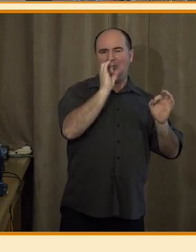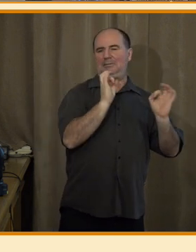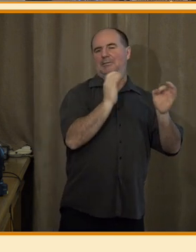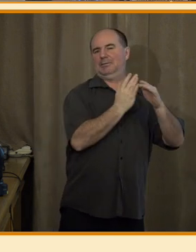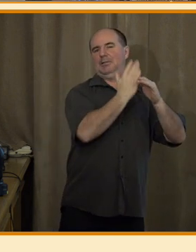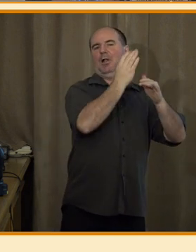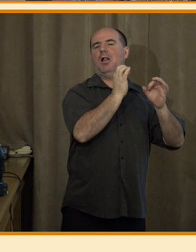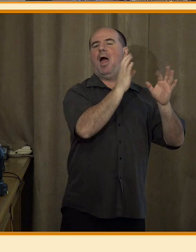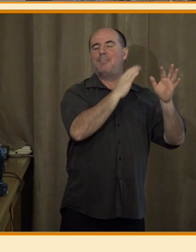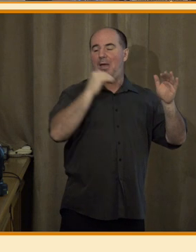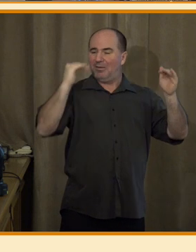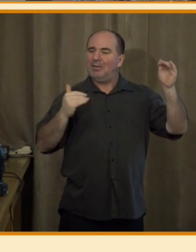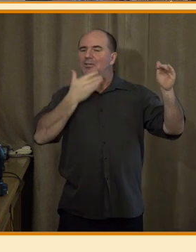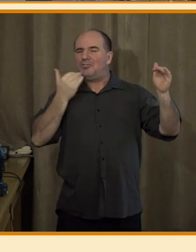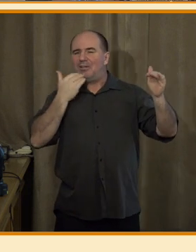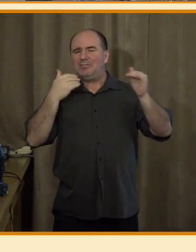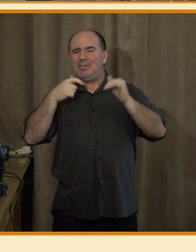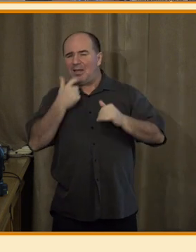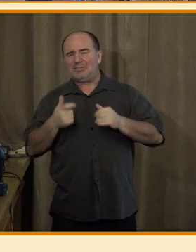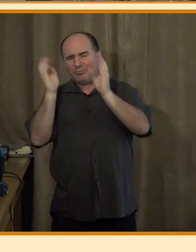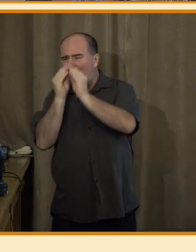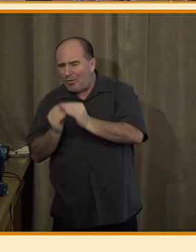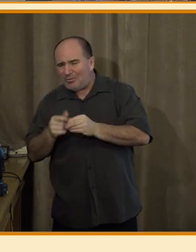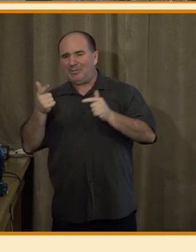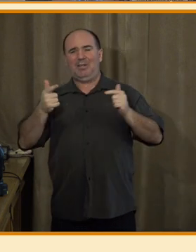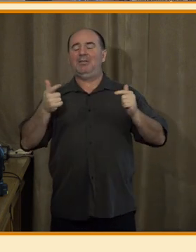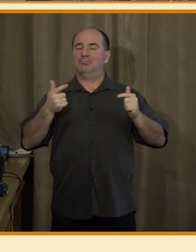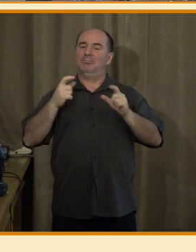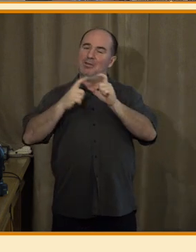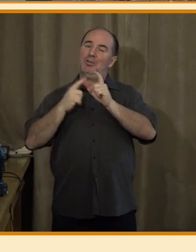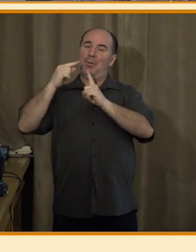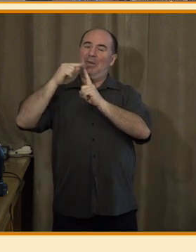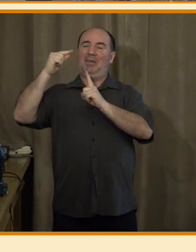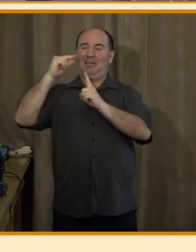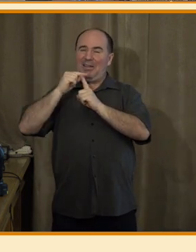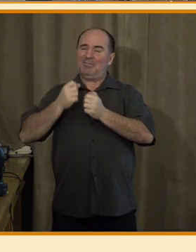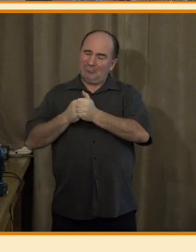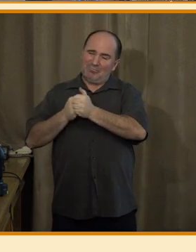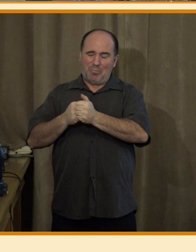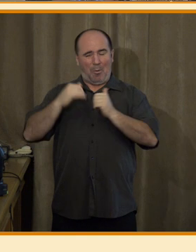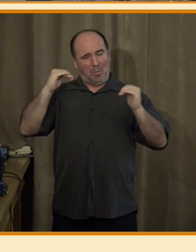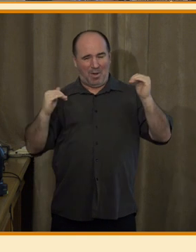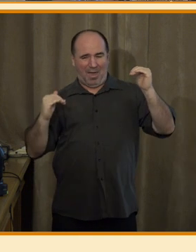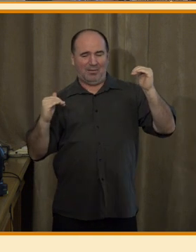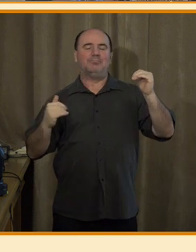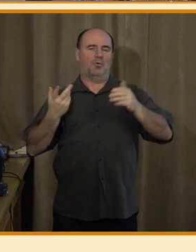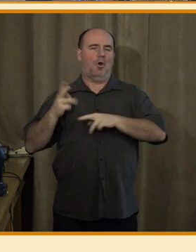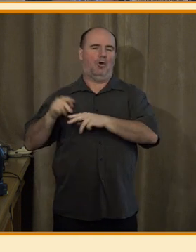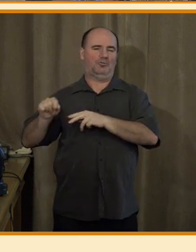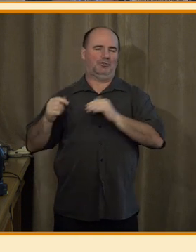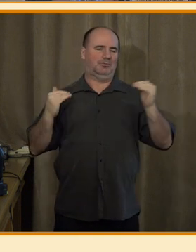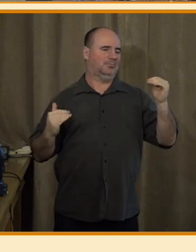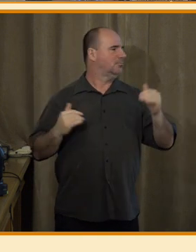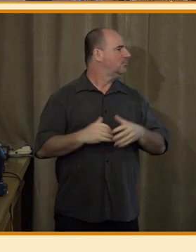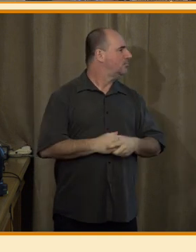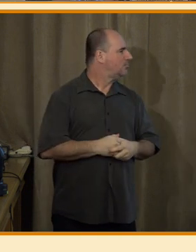složitý, jak sám o sobě, tak to taky plyne evidentně z toho, že podíl trénovacích dat ve